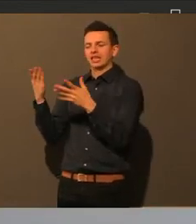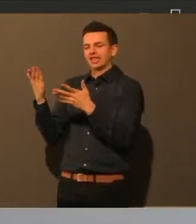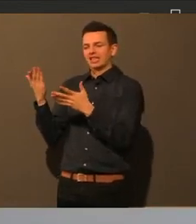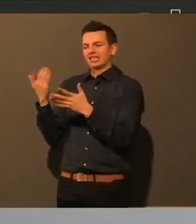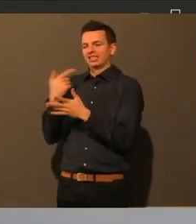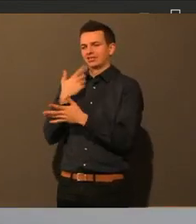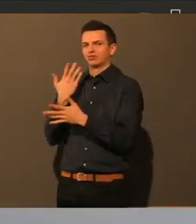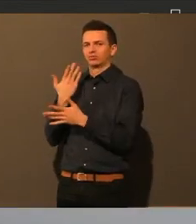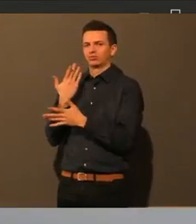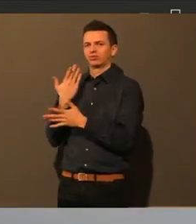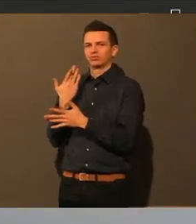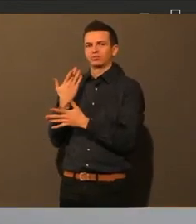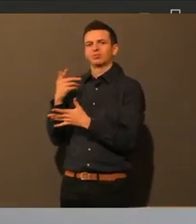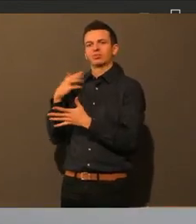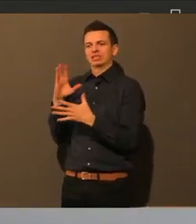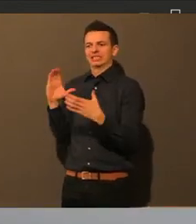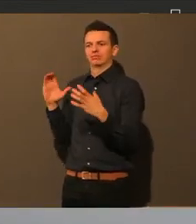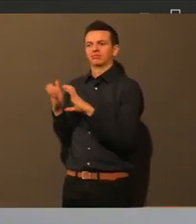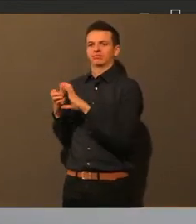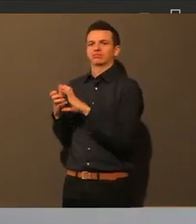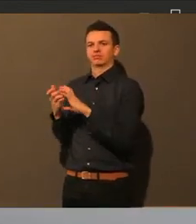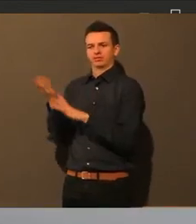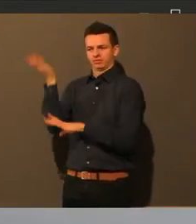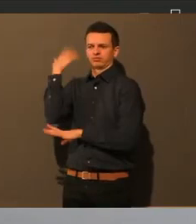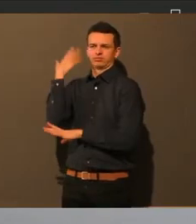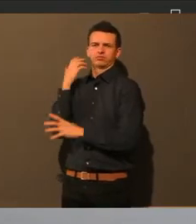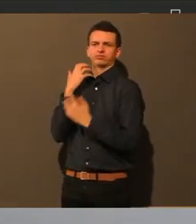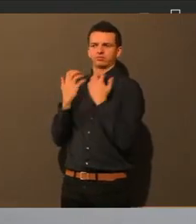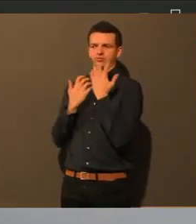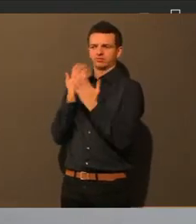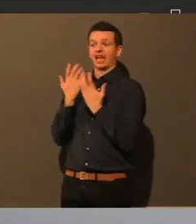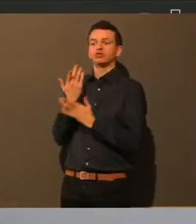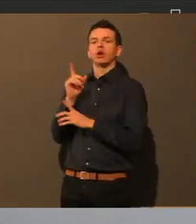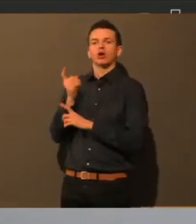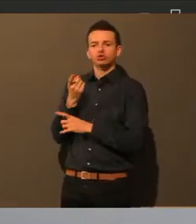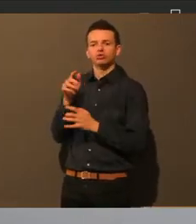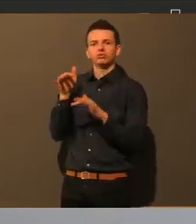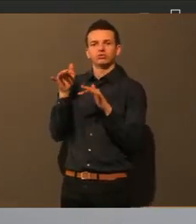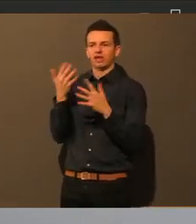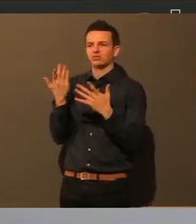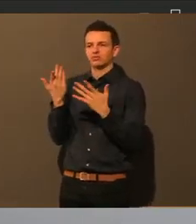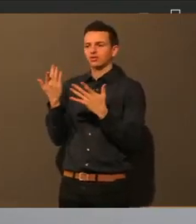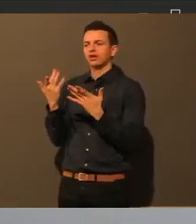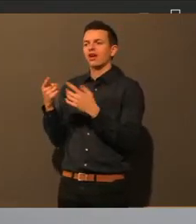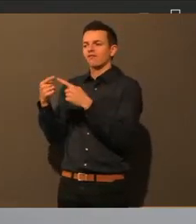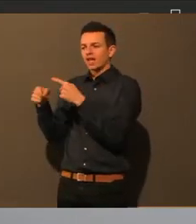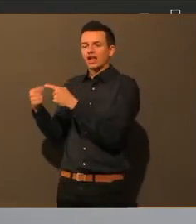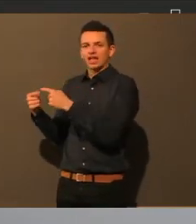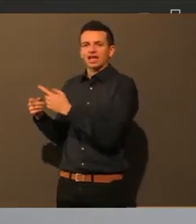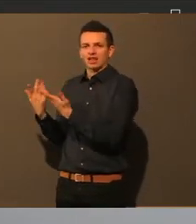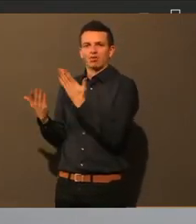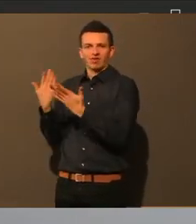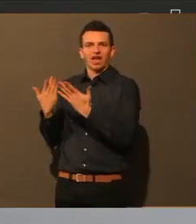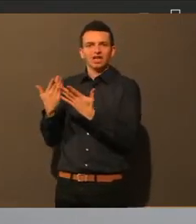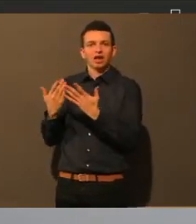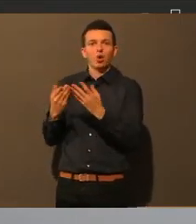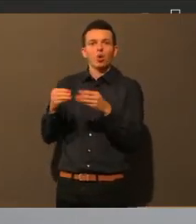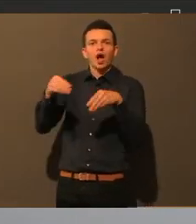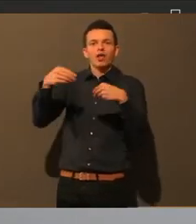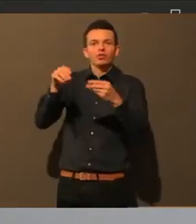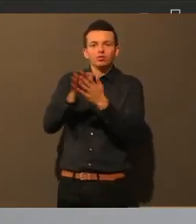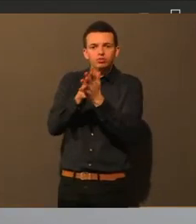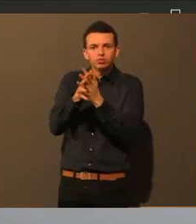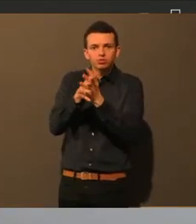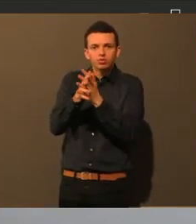es fehlt schon die Basics. Also plus eben, ich habe festgestellt, das vielleicht zu der Irritation geführt. Aber wie gesagt,